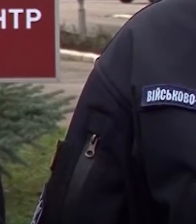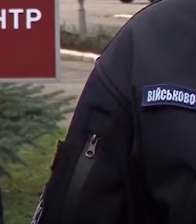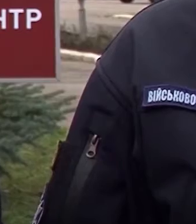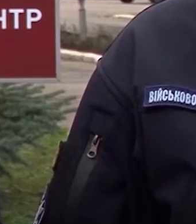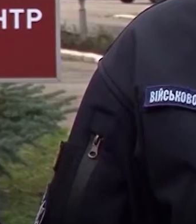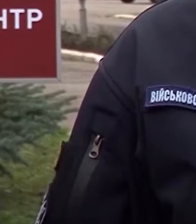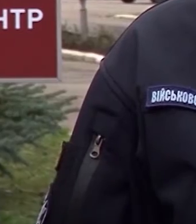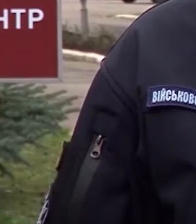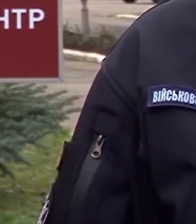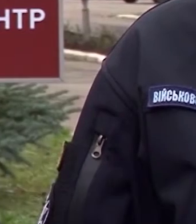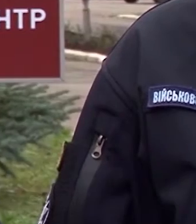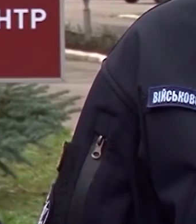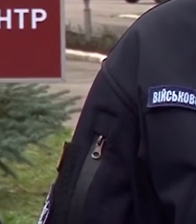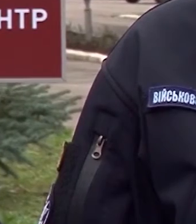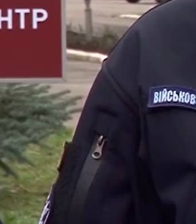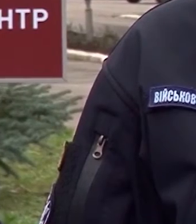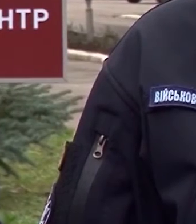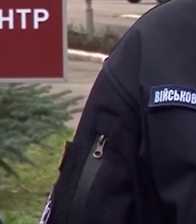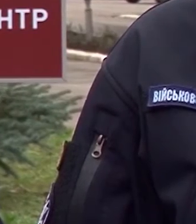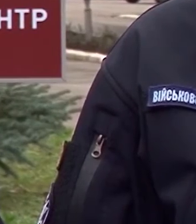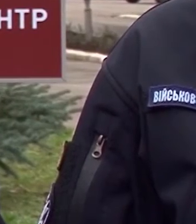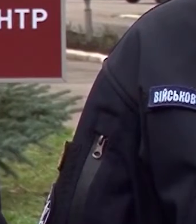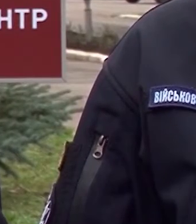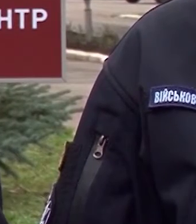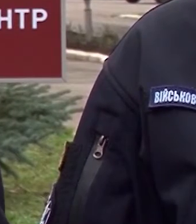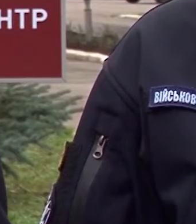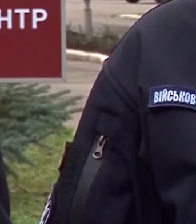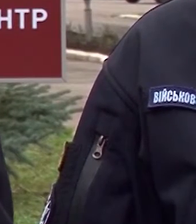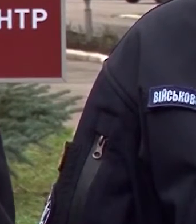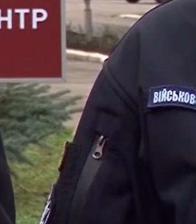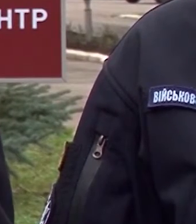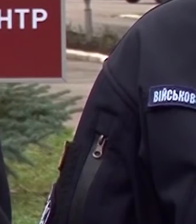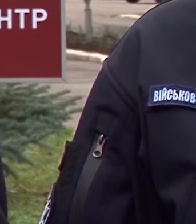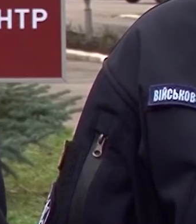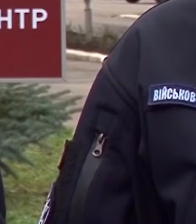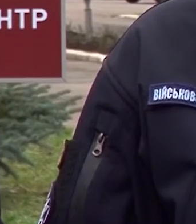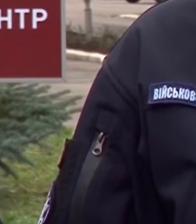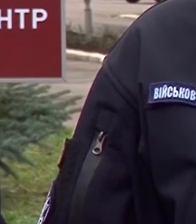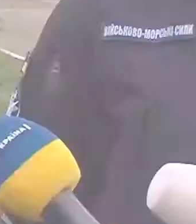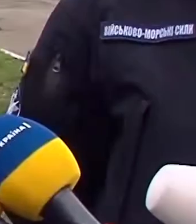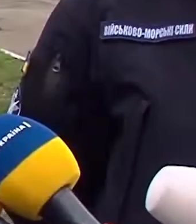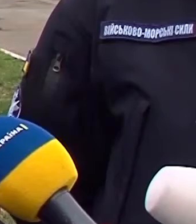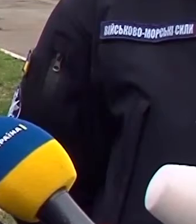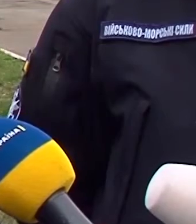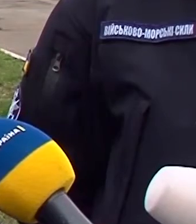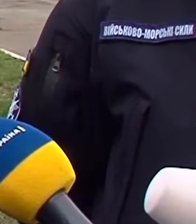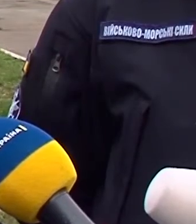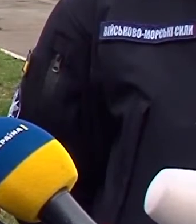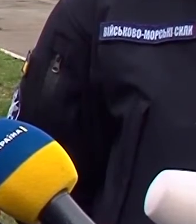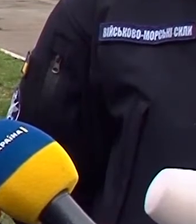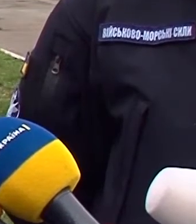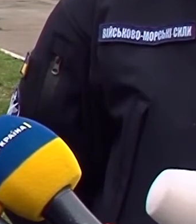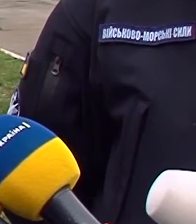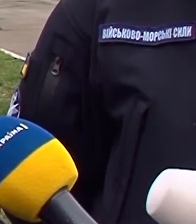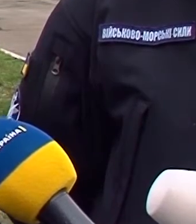фахівці ведуть певні процедури, які пов'язані із вивченням ситуації, яка мала місце. Будуть з